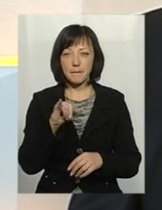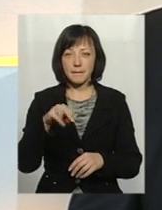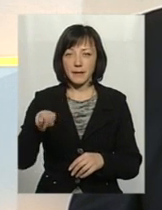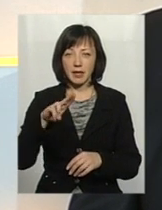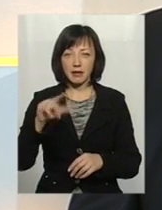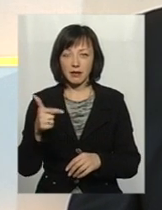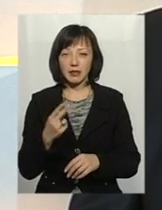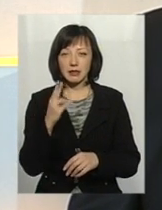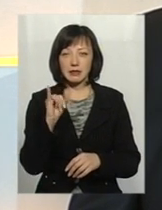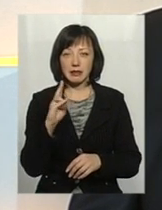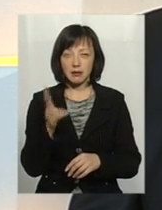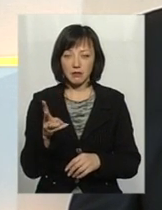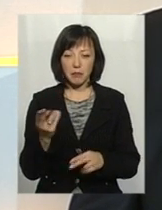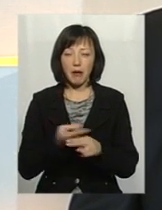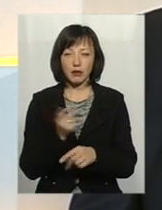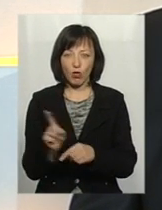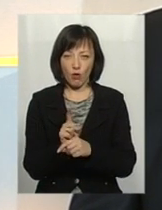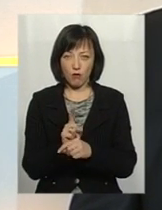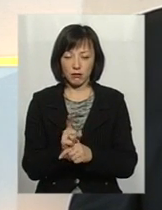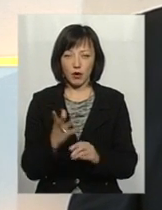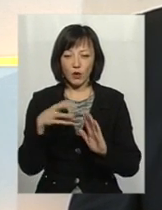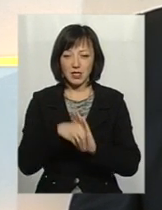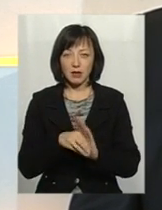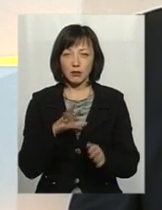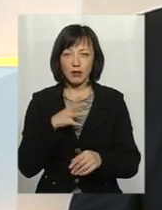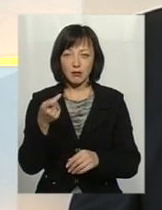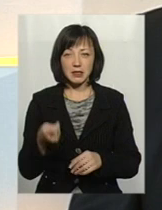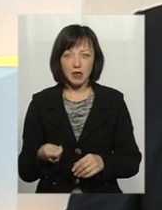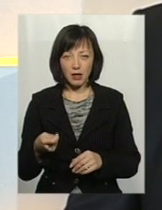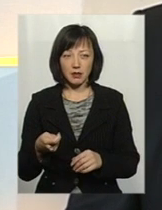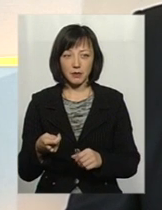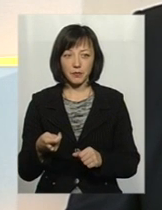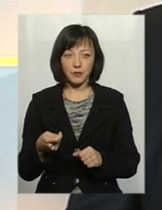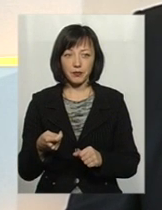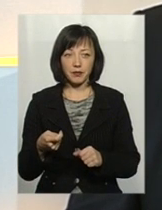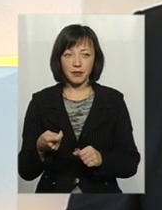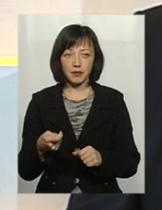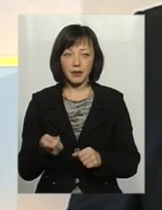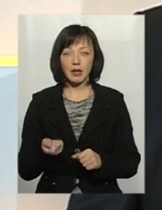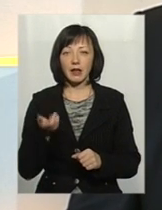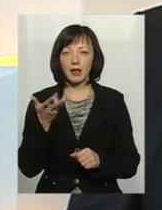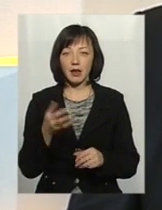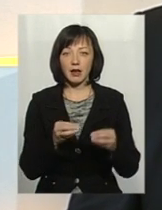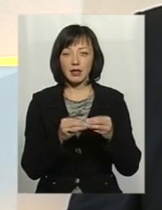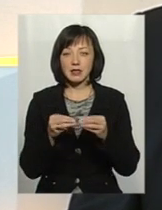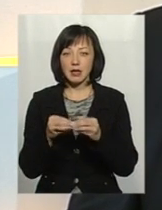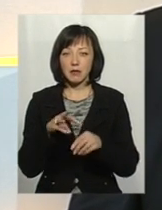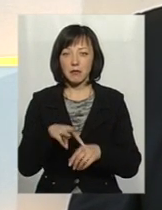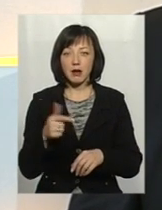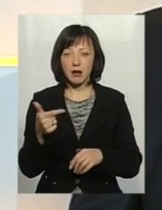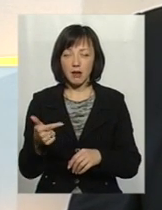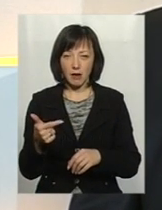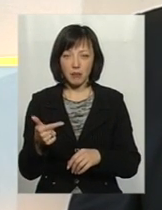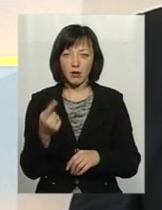які не були пронормовані. Там концентрації були мізерні у кілька десятків міліграм на